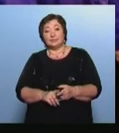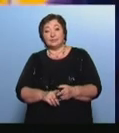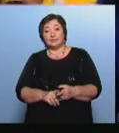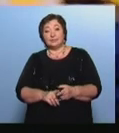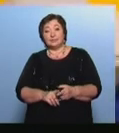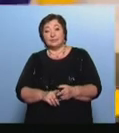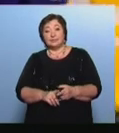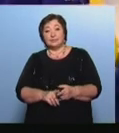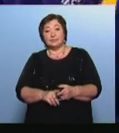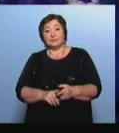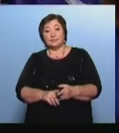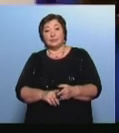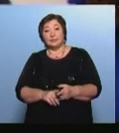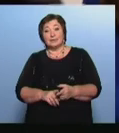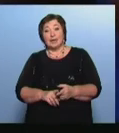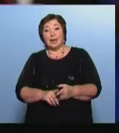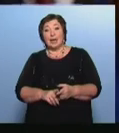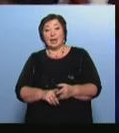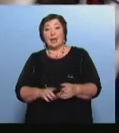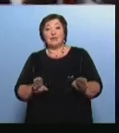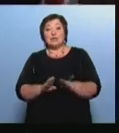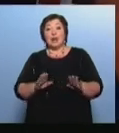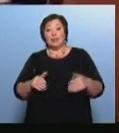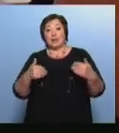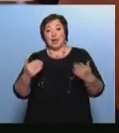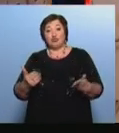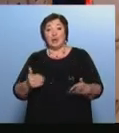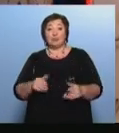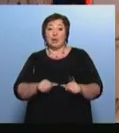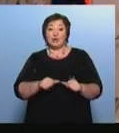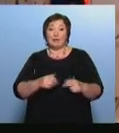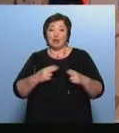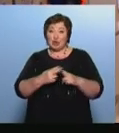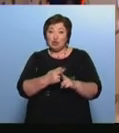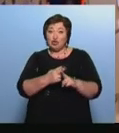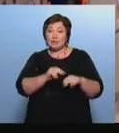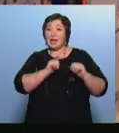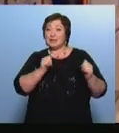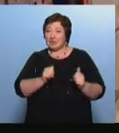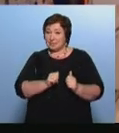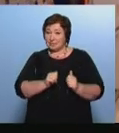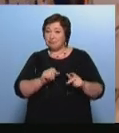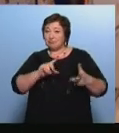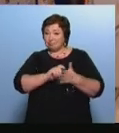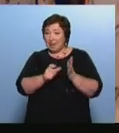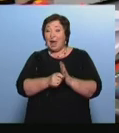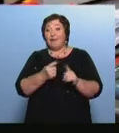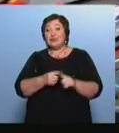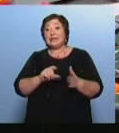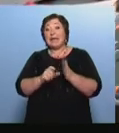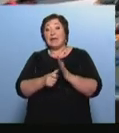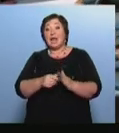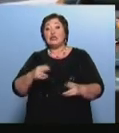А мы пройдем к работе в нашем доме Это наше техническое сердце Техническое сердце Академии Вот этот класс